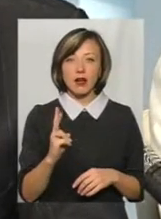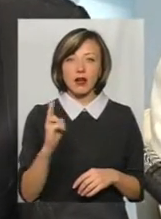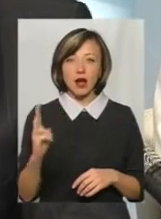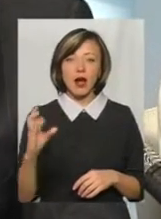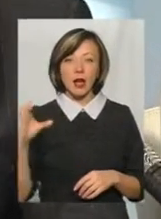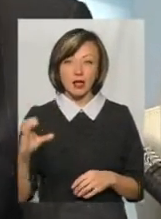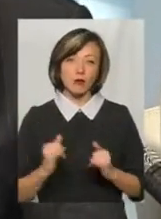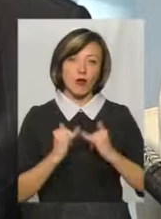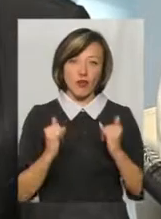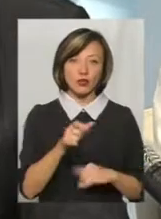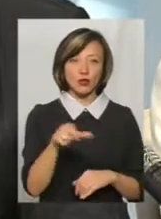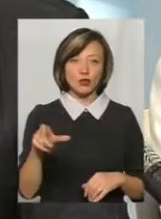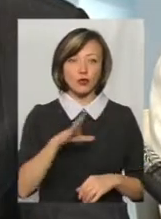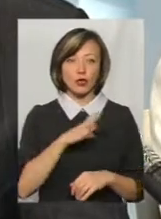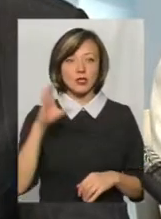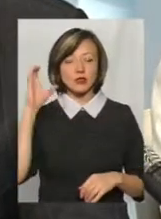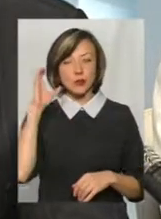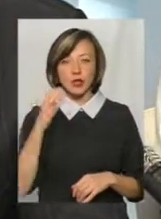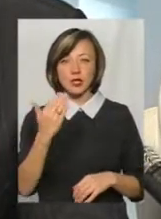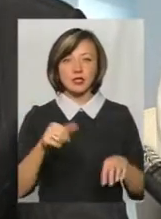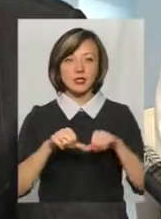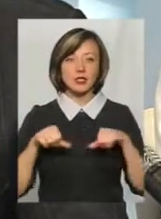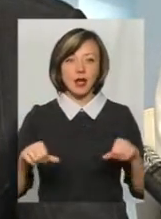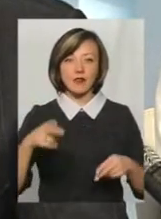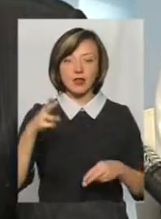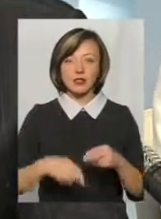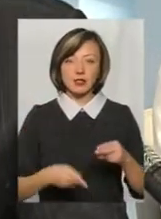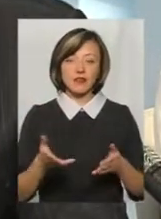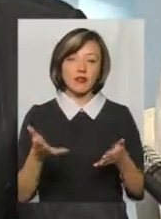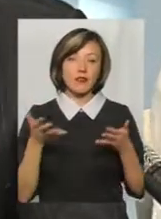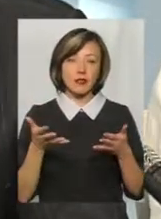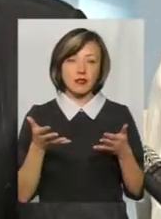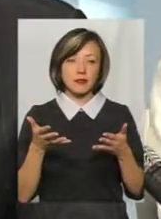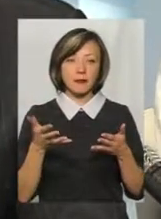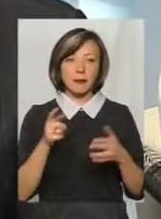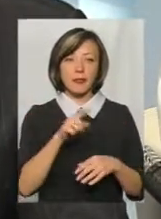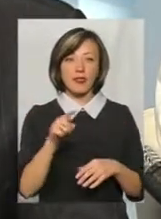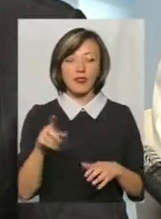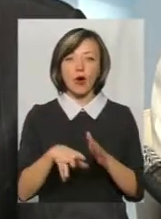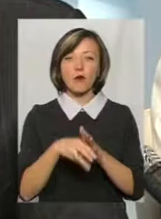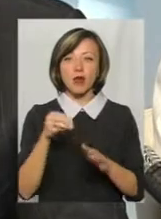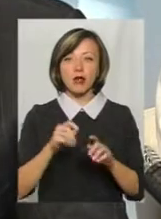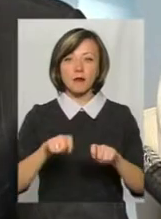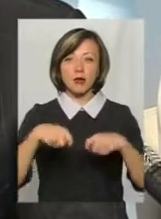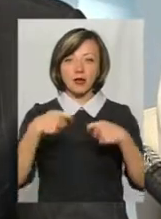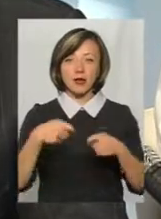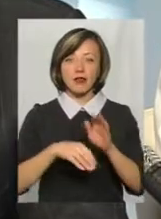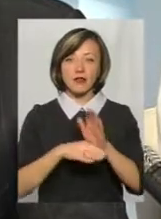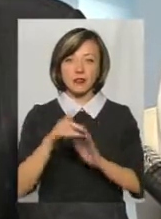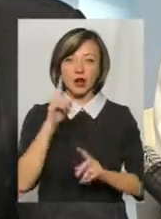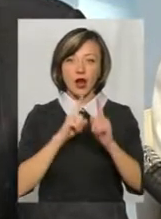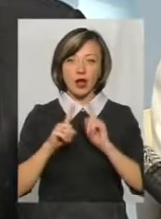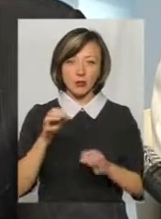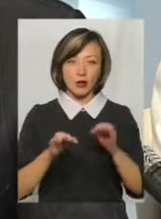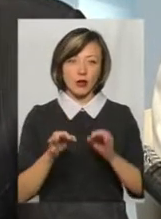вони ніби поважні люди були. Я слухала їхні засідання. Але в кінці, як виявилося, вони обрали, передали до Вищої ради правосуддя. Там